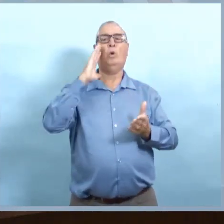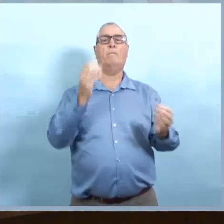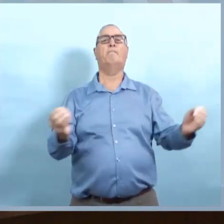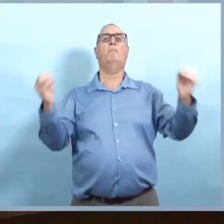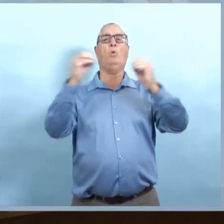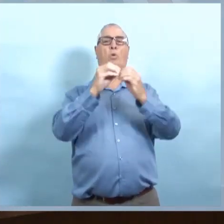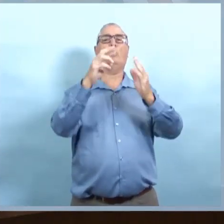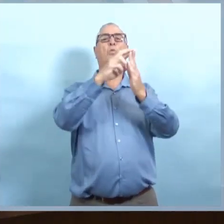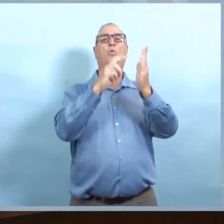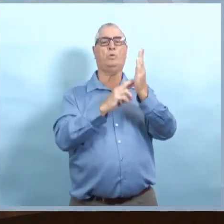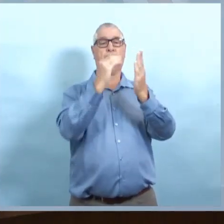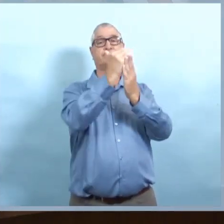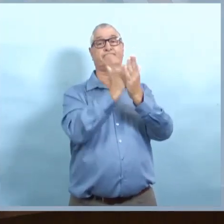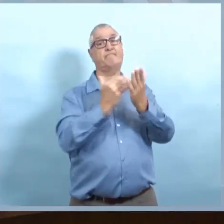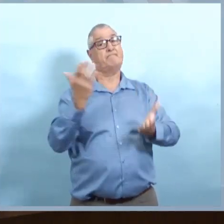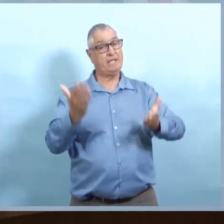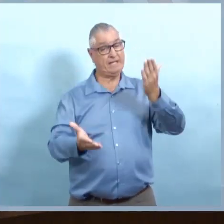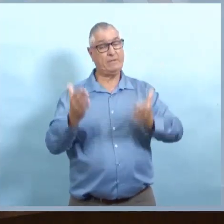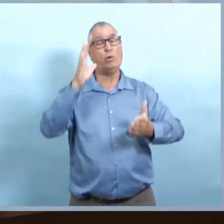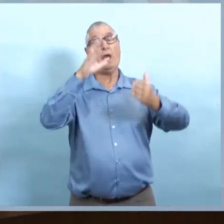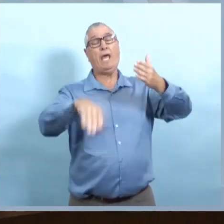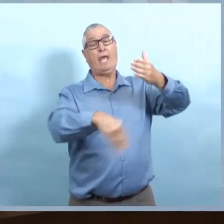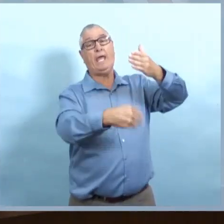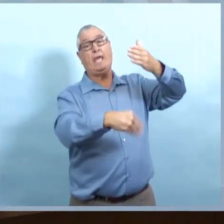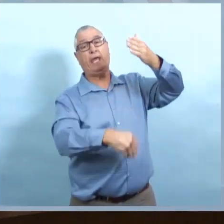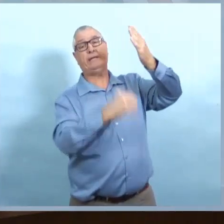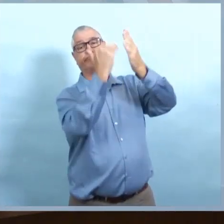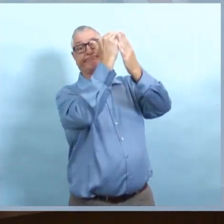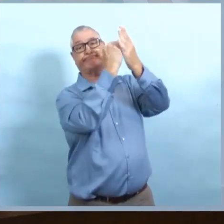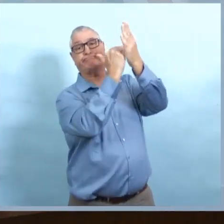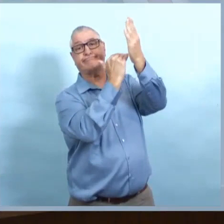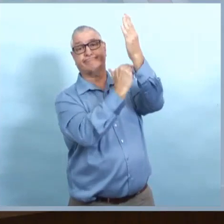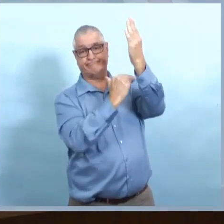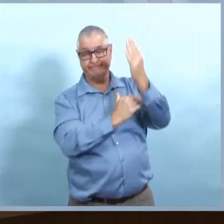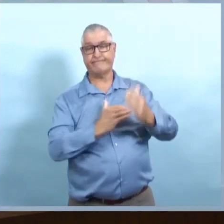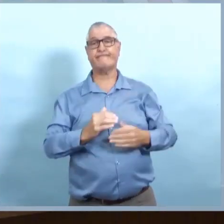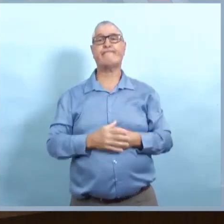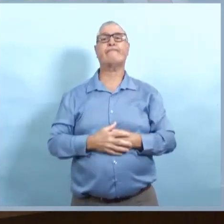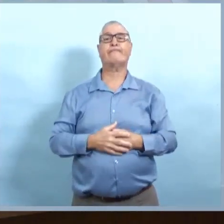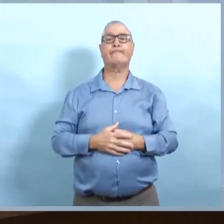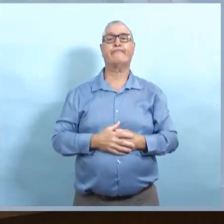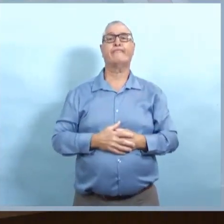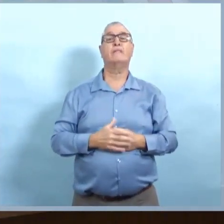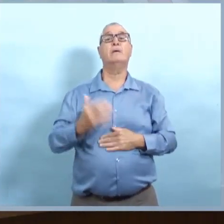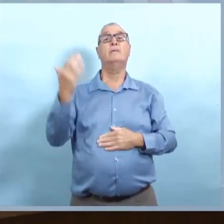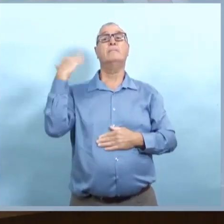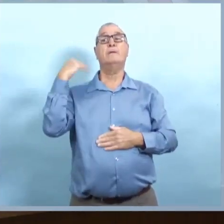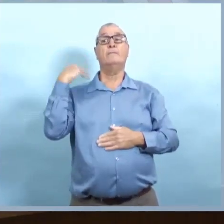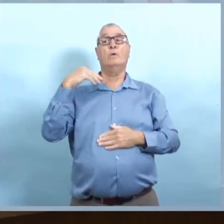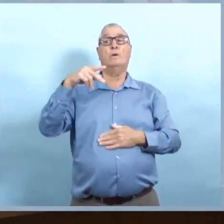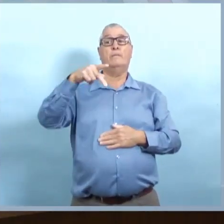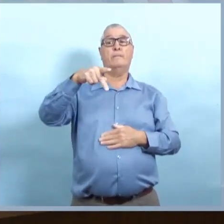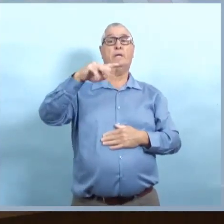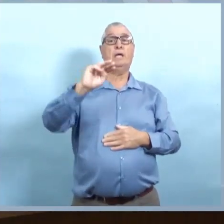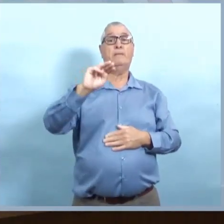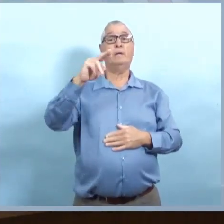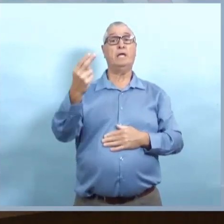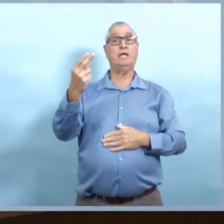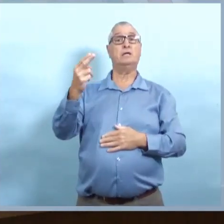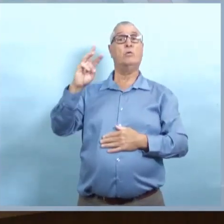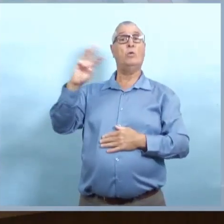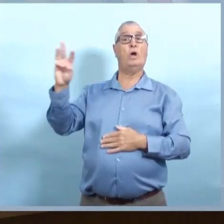réduire la transmission de la COVID-19. Des mesures additionnelles pourraient être mises en oeuvre aussi au bout de ces consultations.